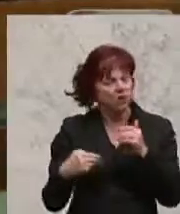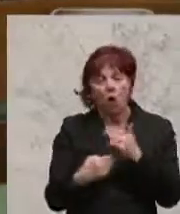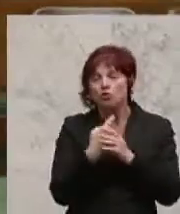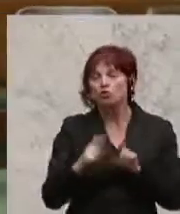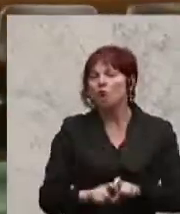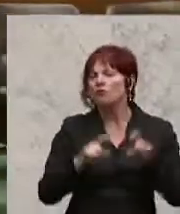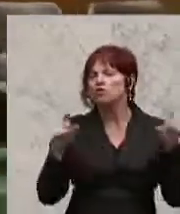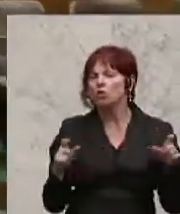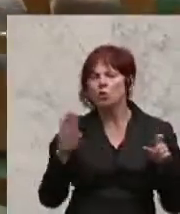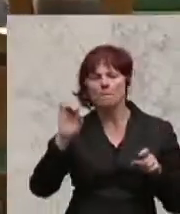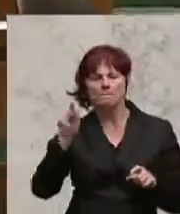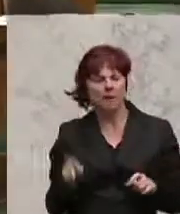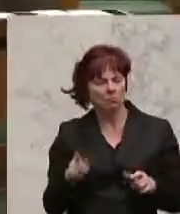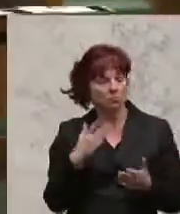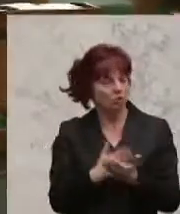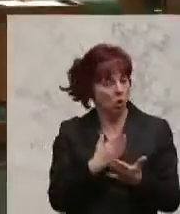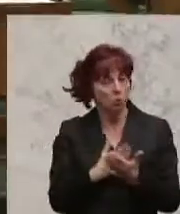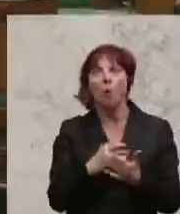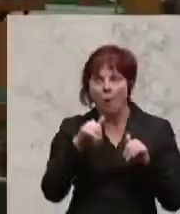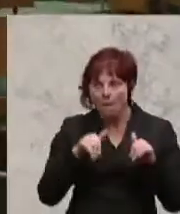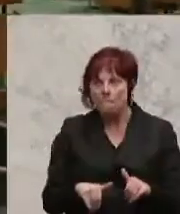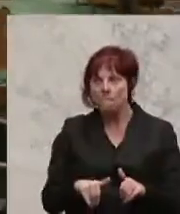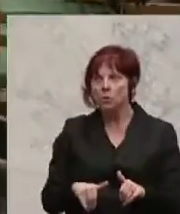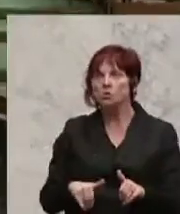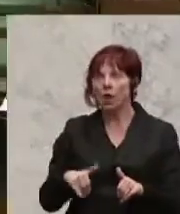willkürliche Bestimmungen.